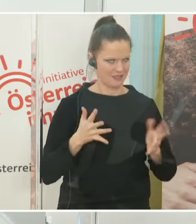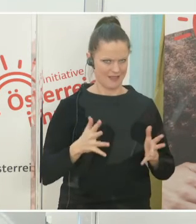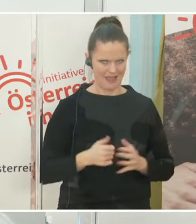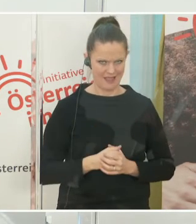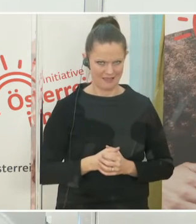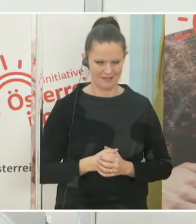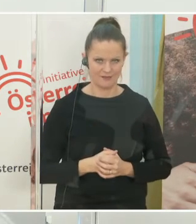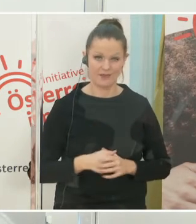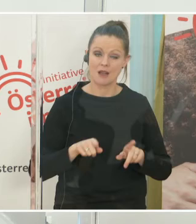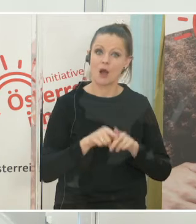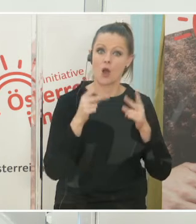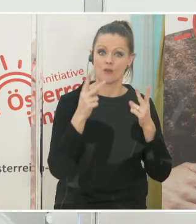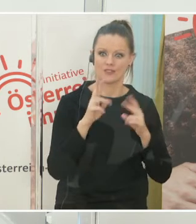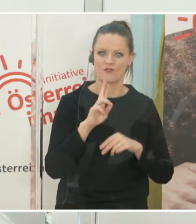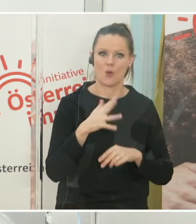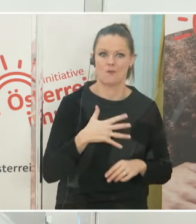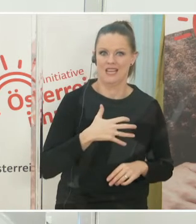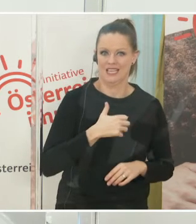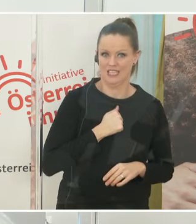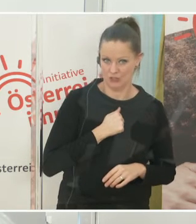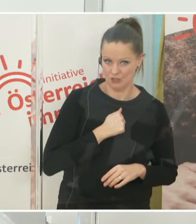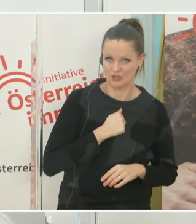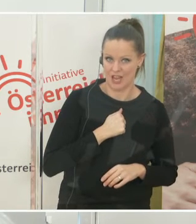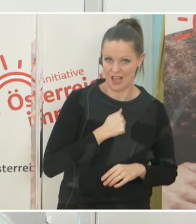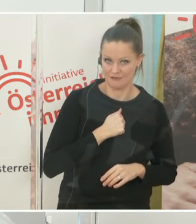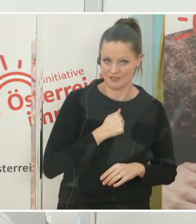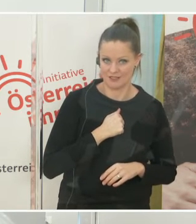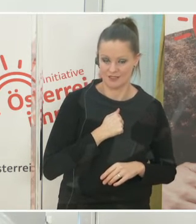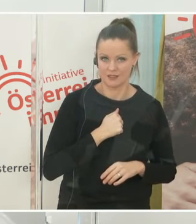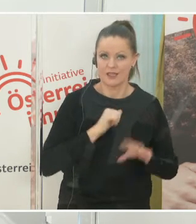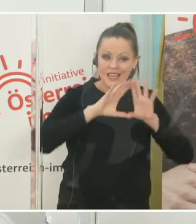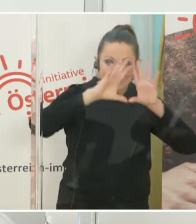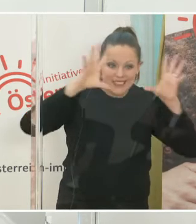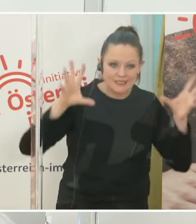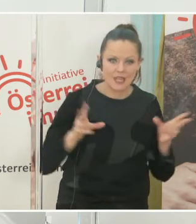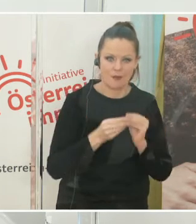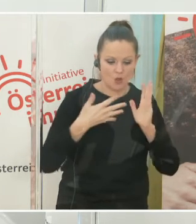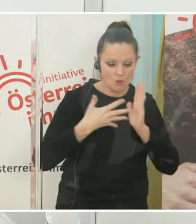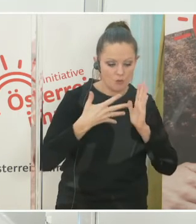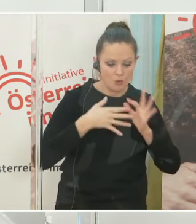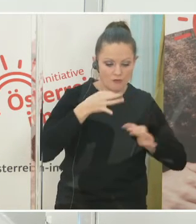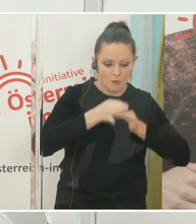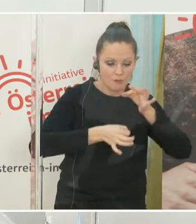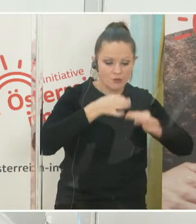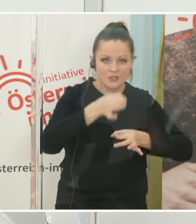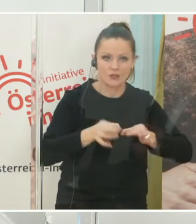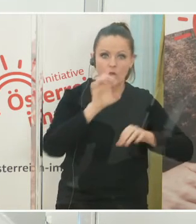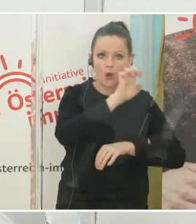wie gesagt, das noch gelungen ist, ist auch der gesamte Prüfprozess in der Europäischen